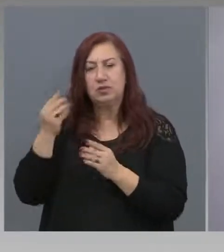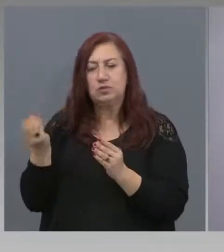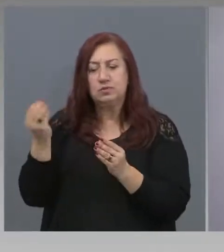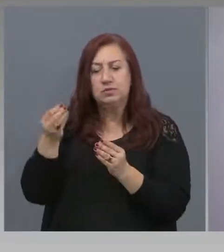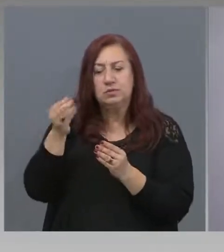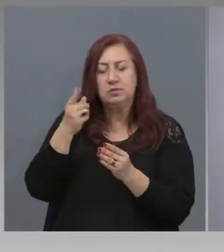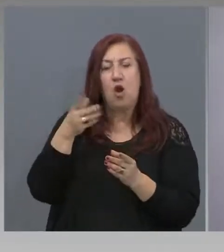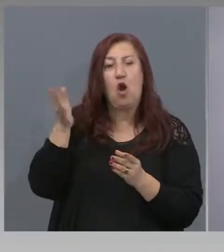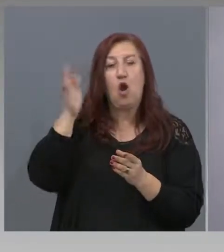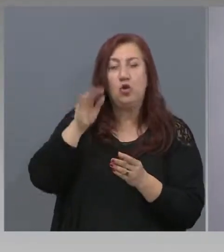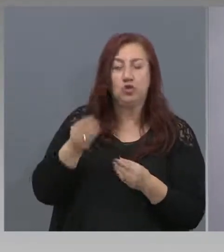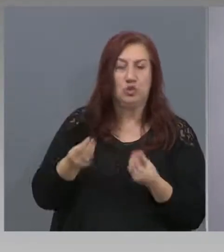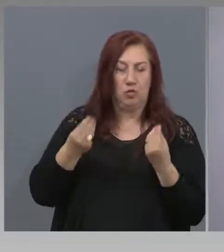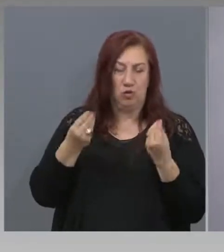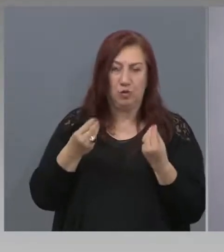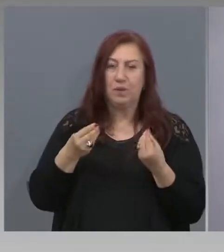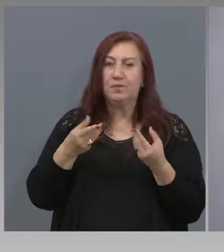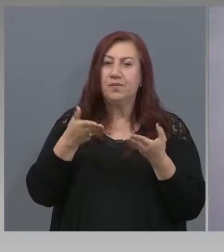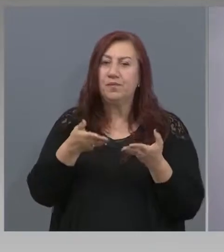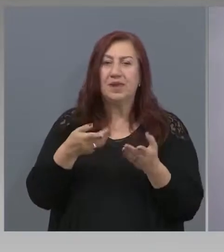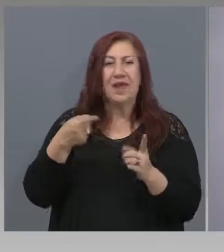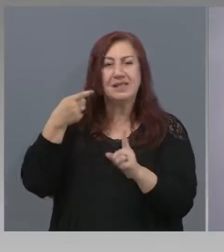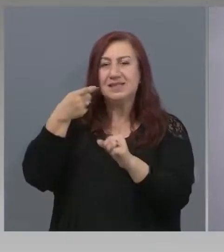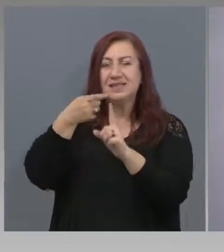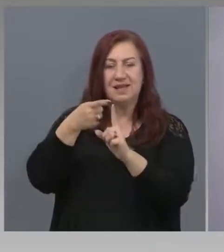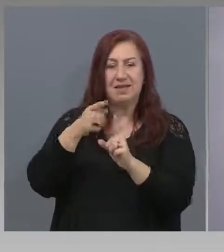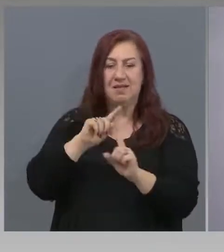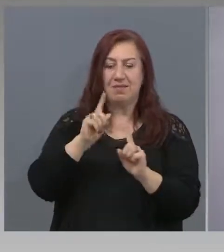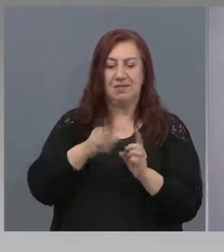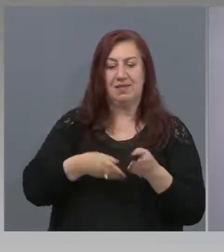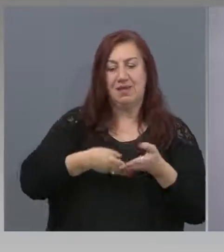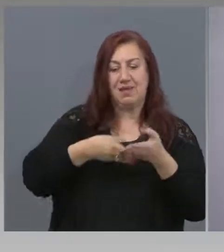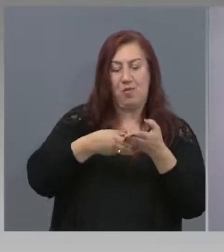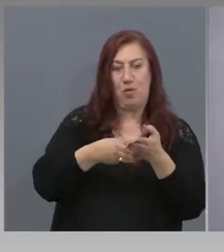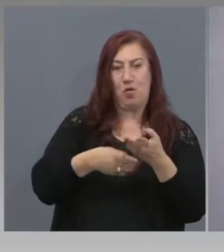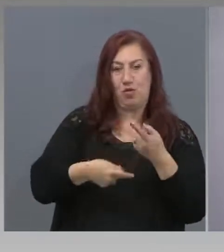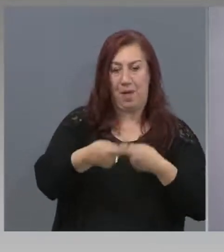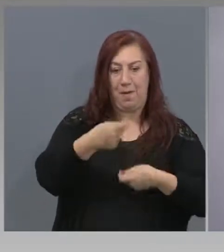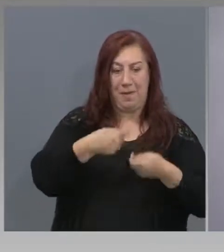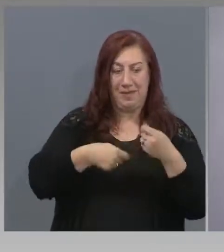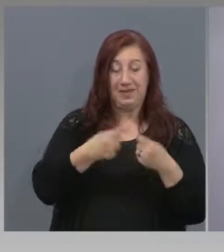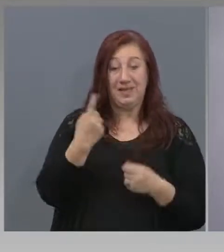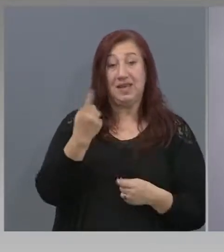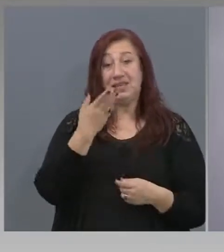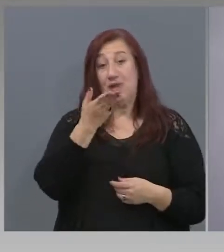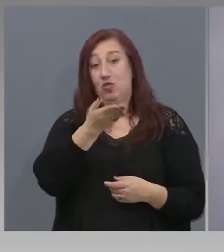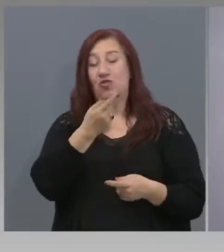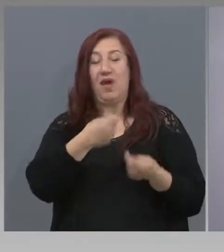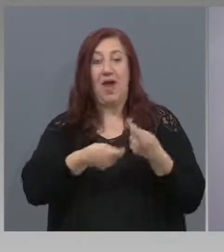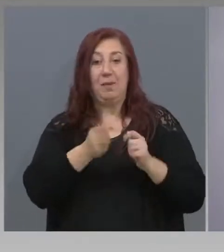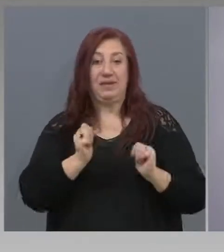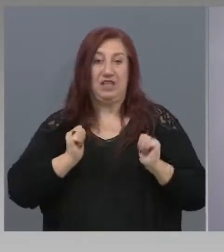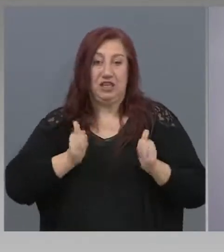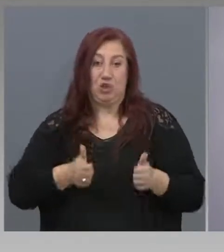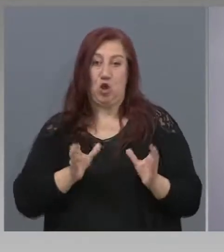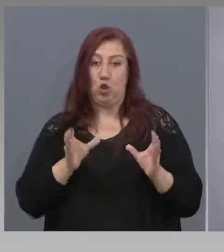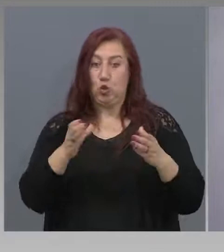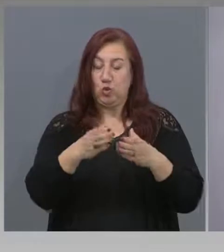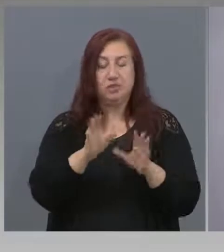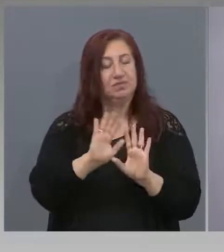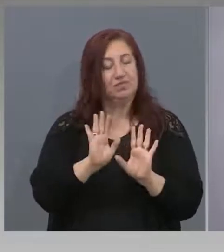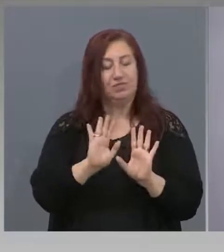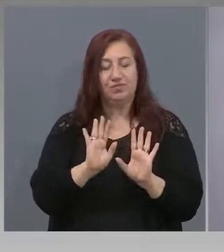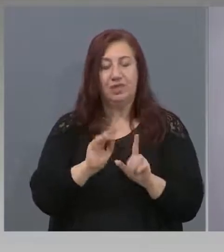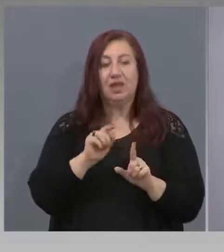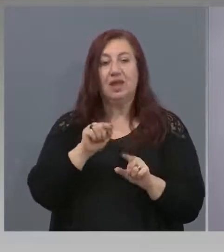подпомага един бизнес само даради самия бизнес-туризъм, а за това,